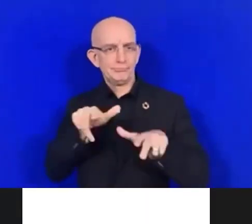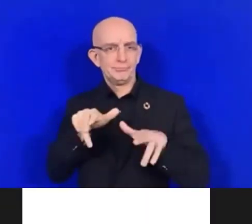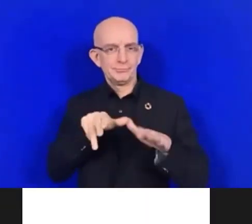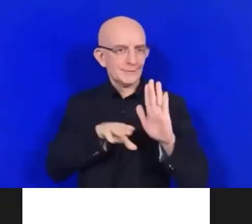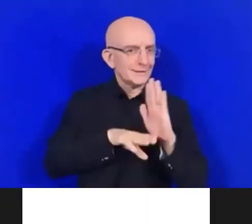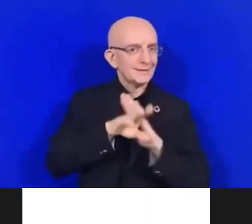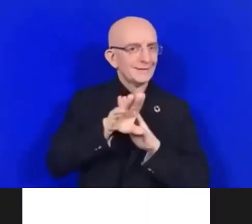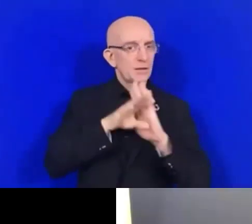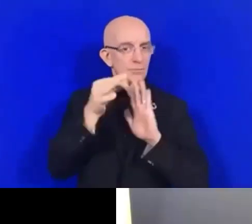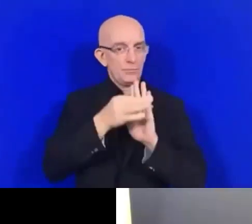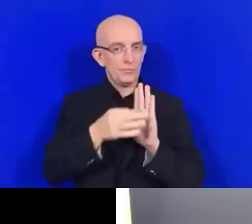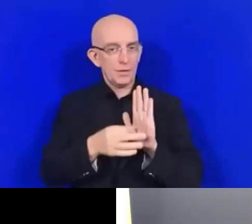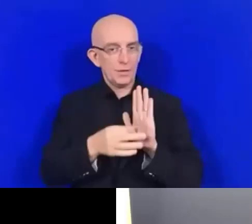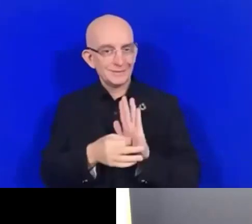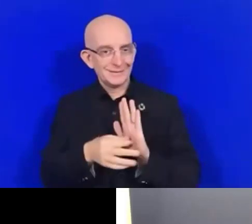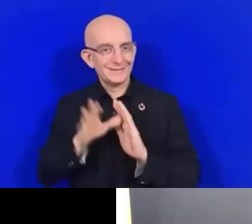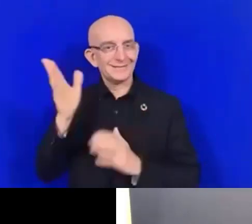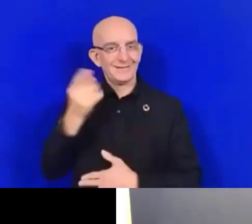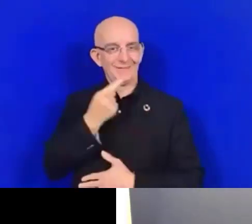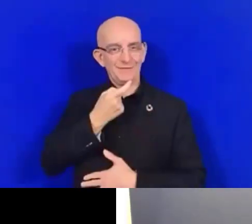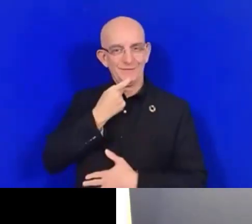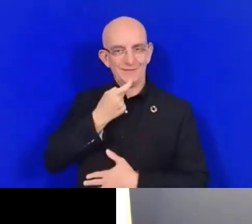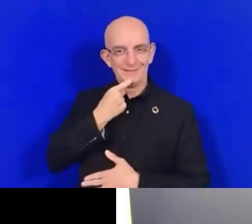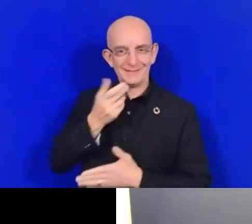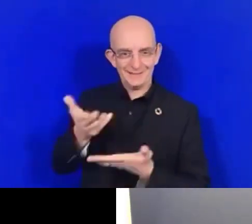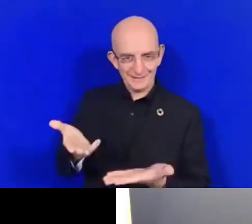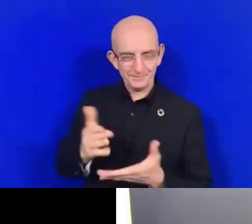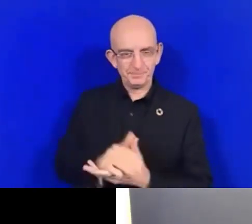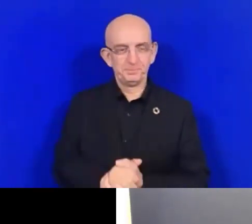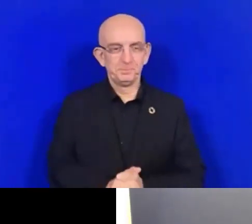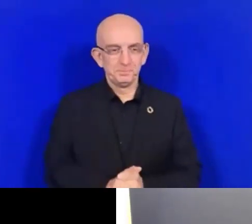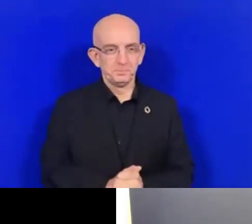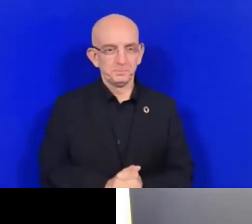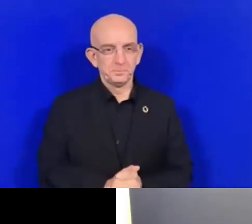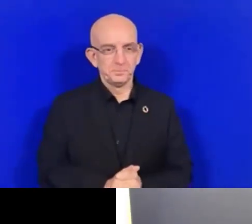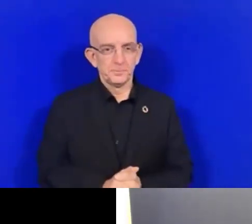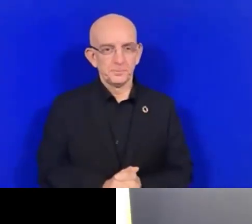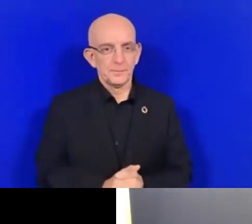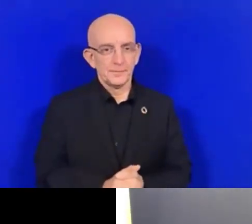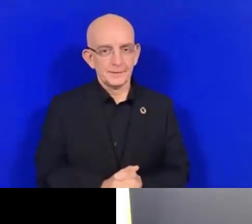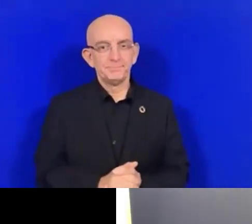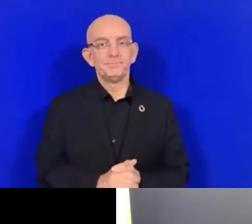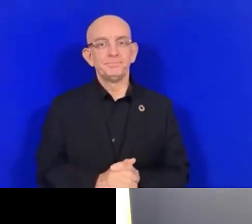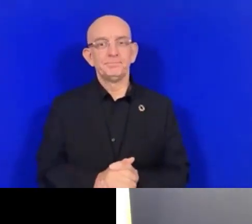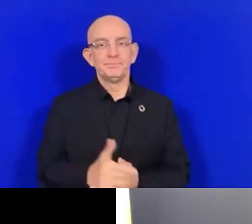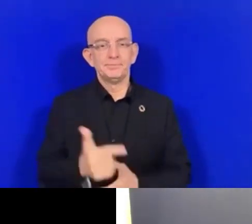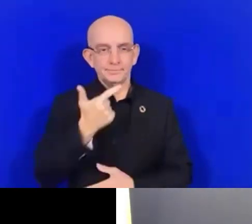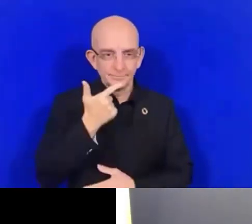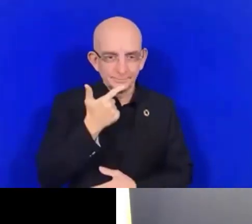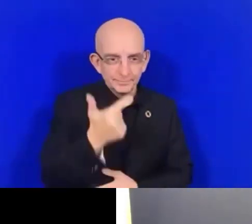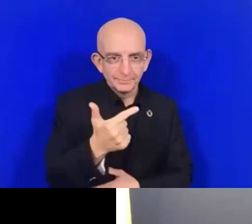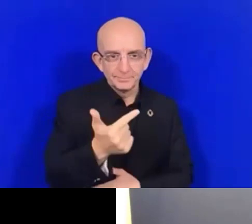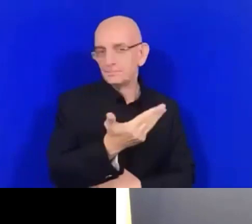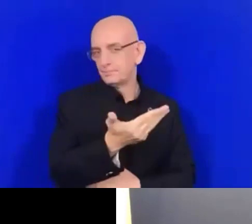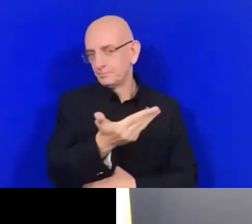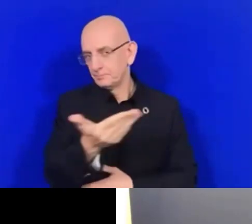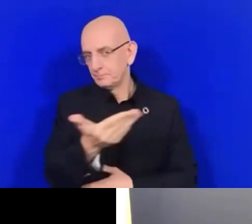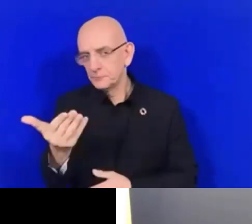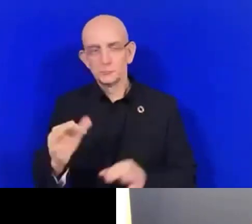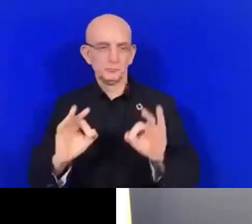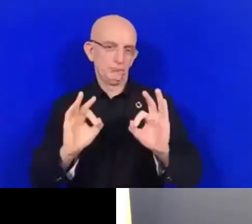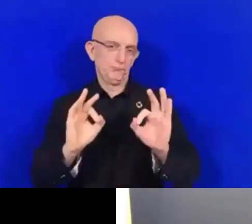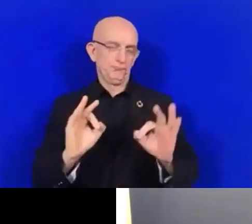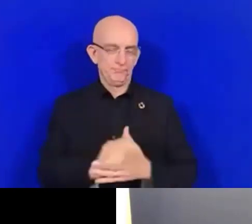Merci. Merci, Excellences, distinguées participants, mesdames et messieurs. C'est